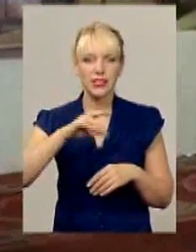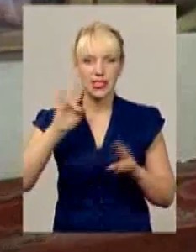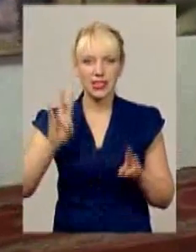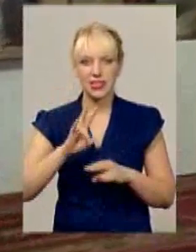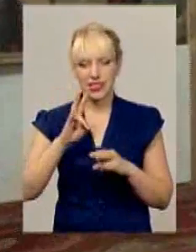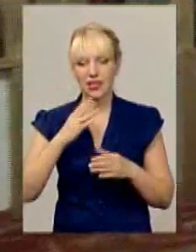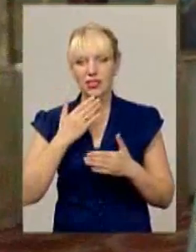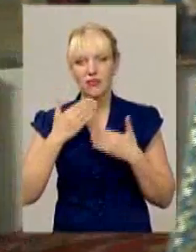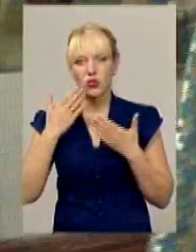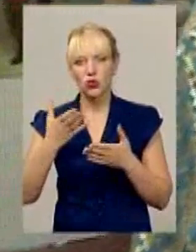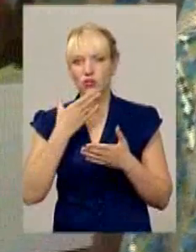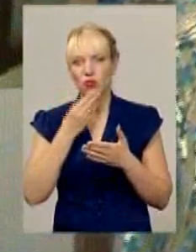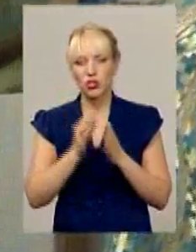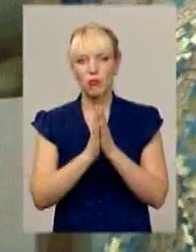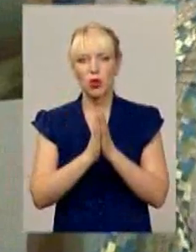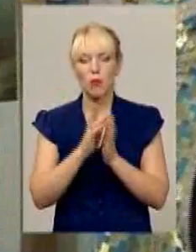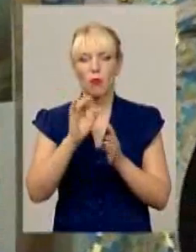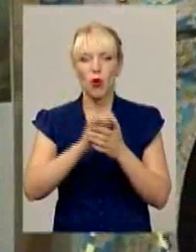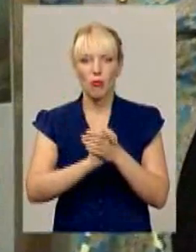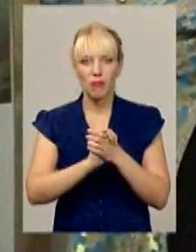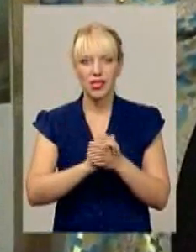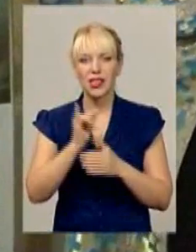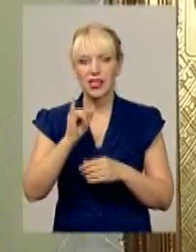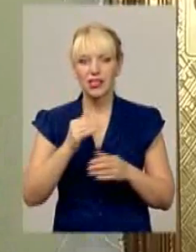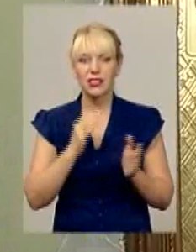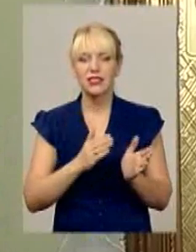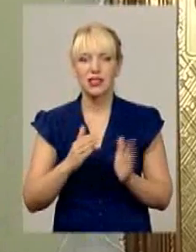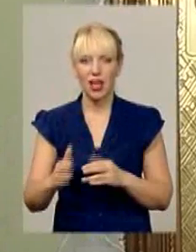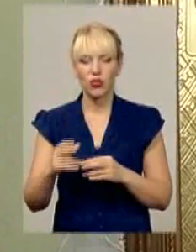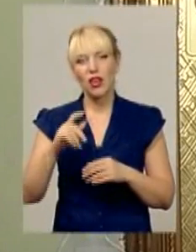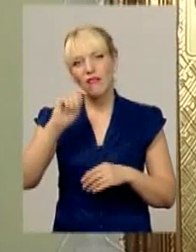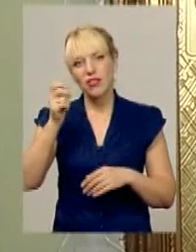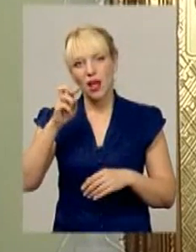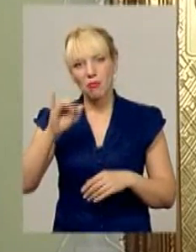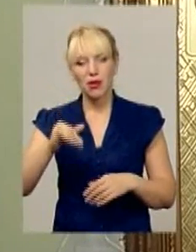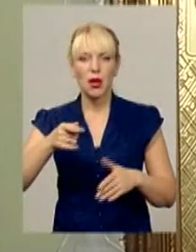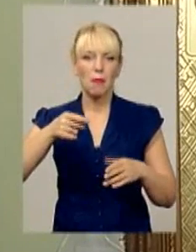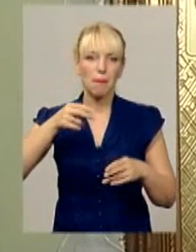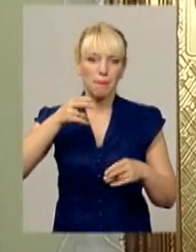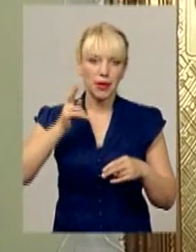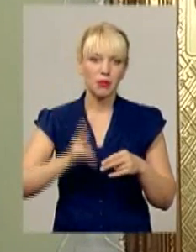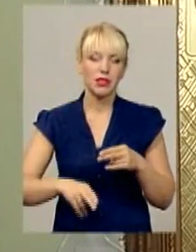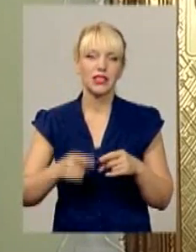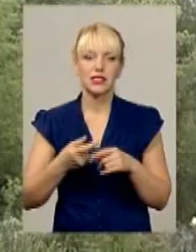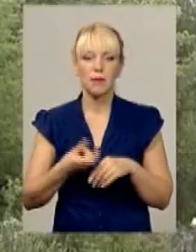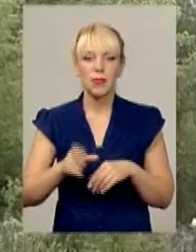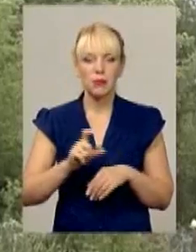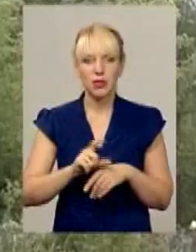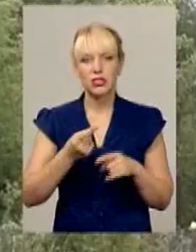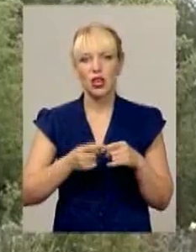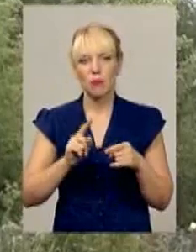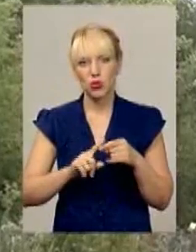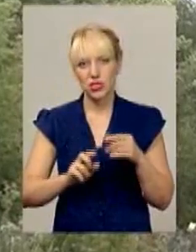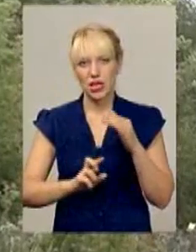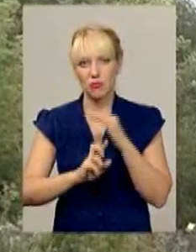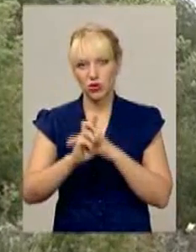звернулися зі своїми молитвами про мир та злагоду, війна припинилася. Більше про монастир, його настоятеля та чудотворний образ дивіться в